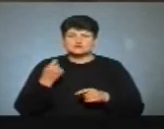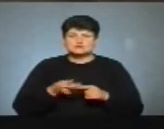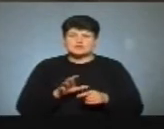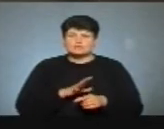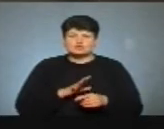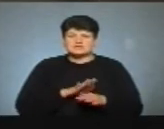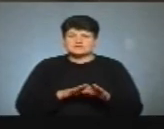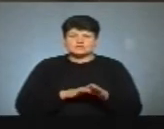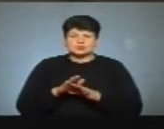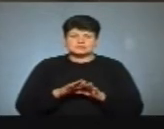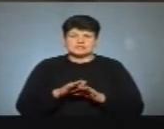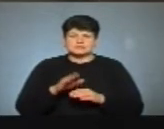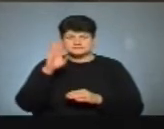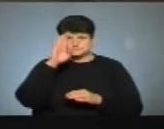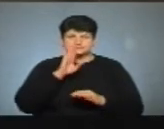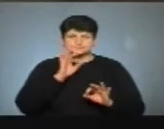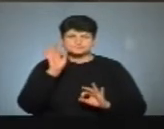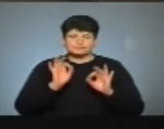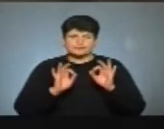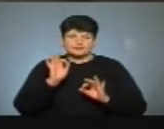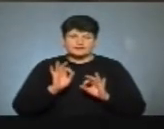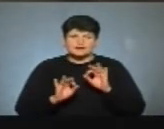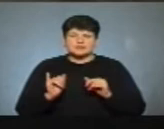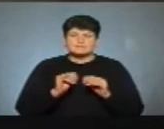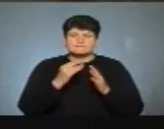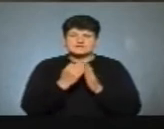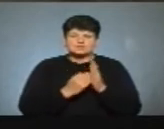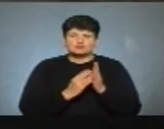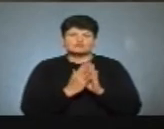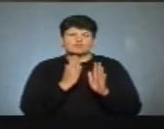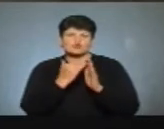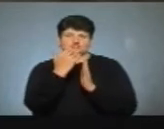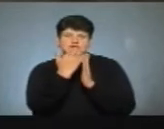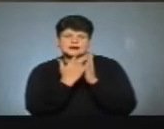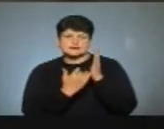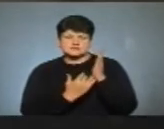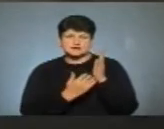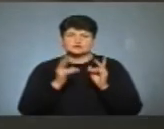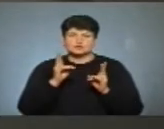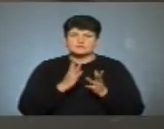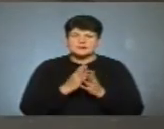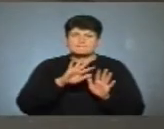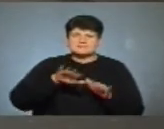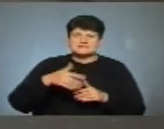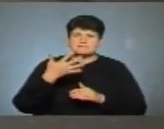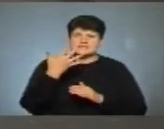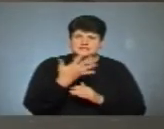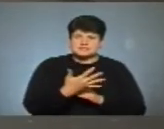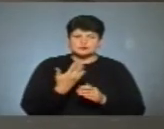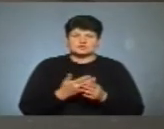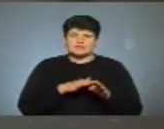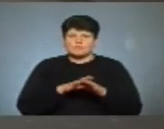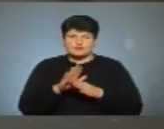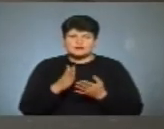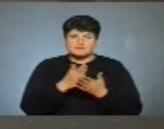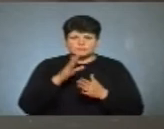гендерних квотів, особливо недотримання принципу почерговості, що має бути після п'ятірки, якщо п'ятірка неповна,